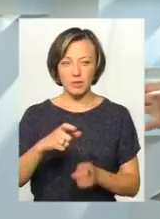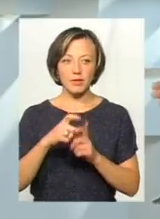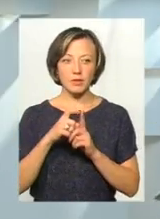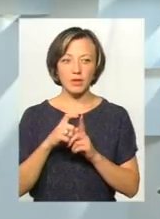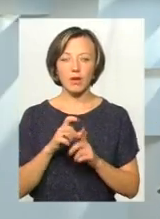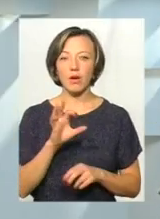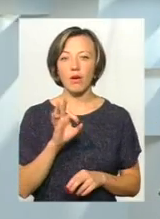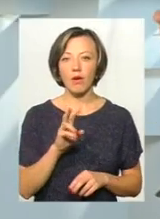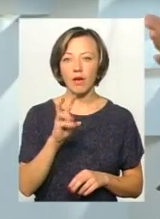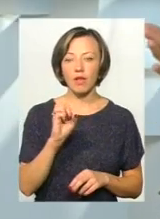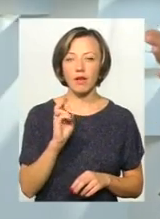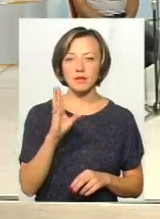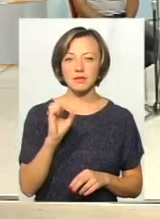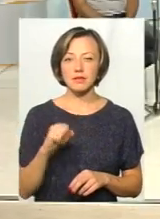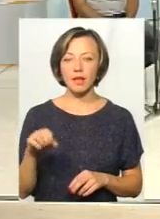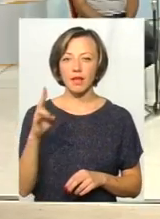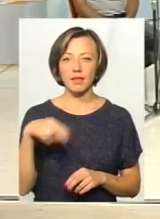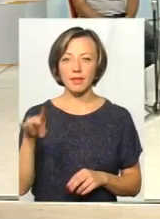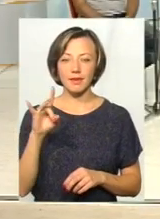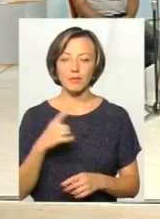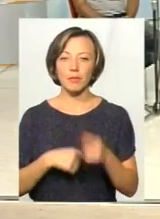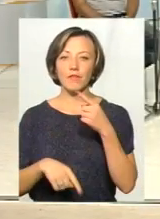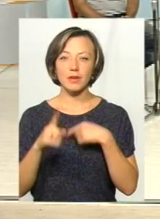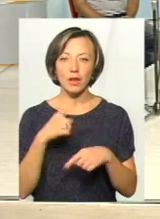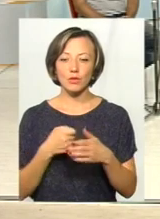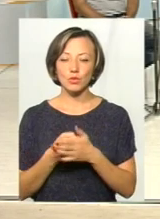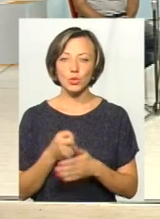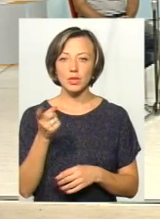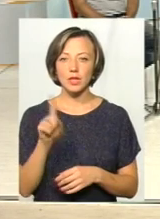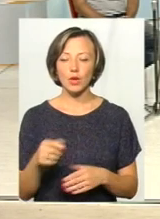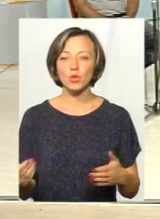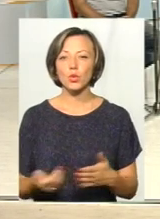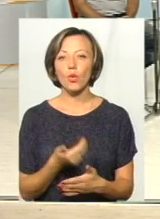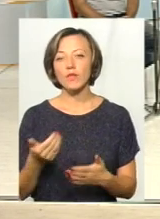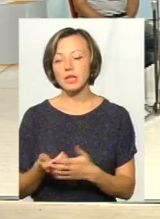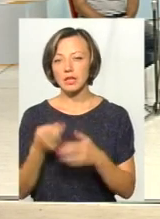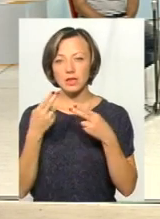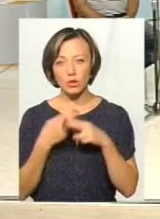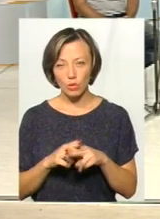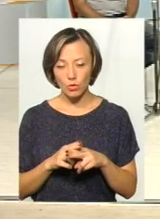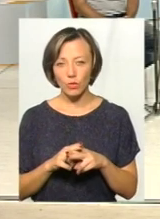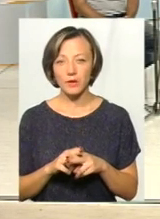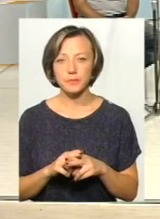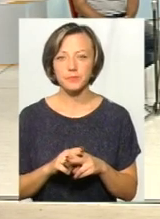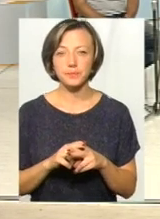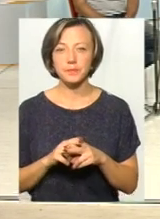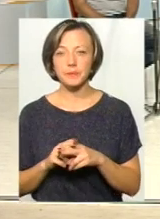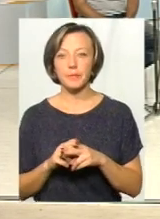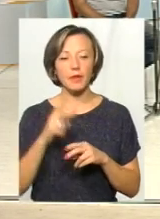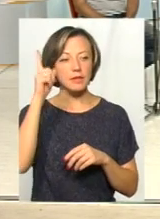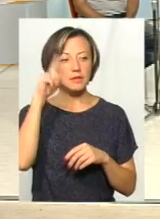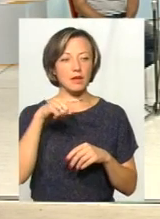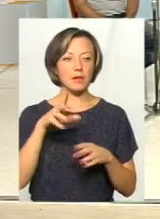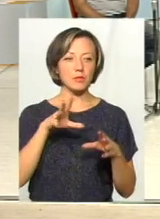Олександра. Повертаючись до саме тих новітніх технологій, знаю, маємо сюжет